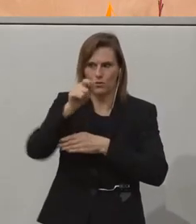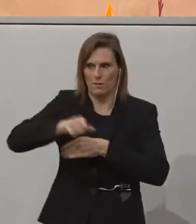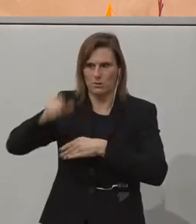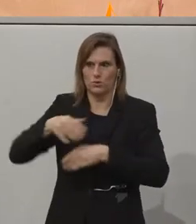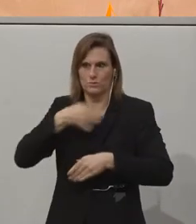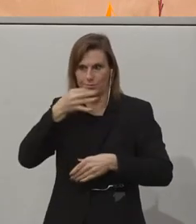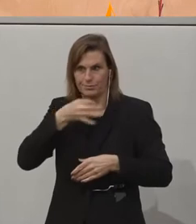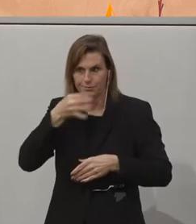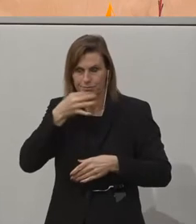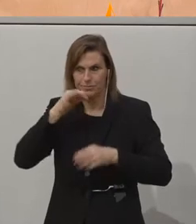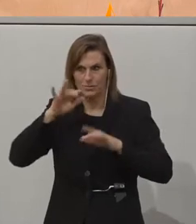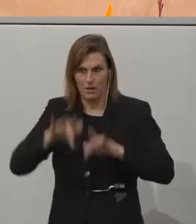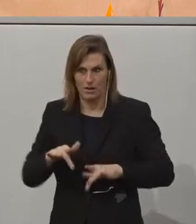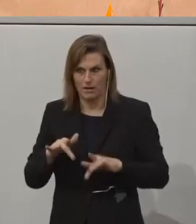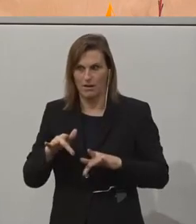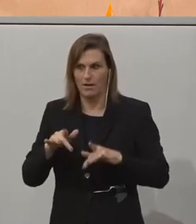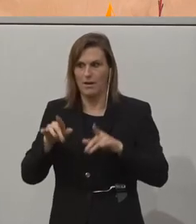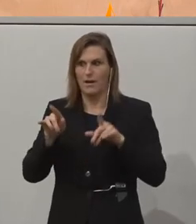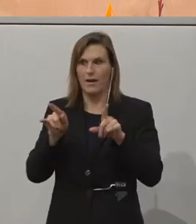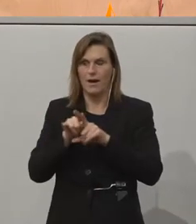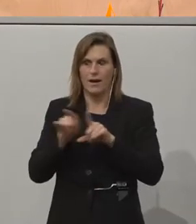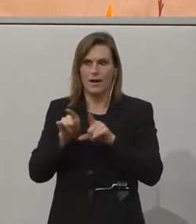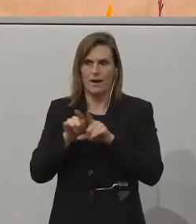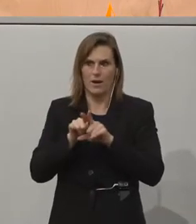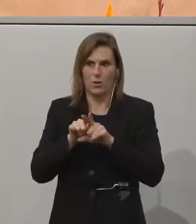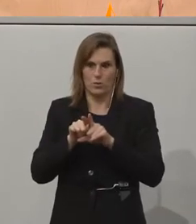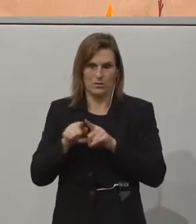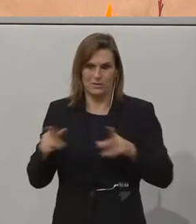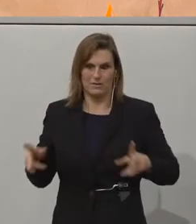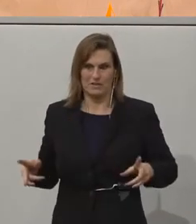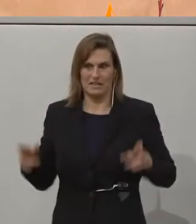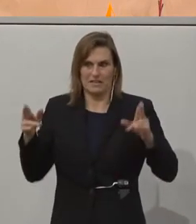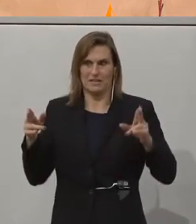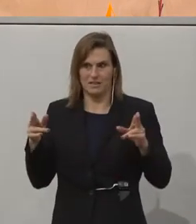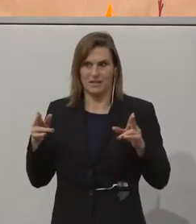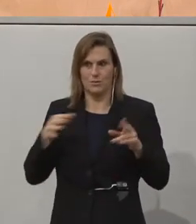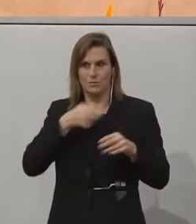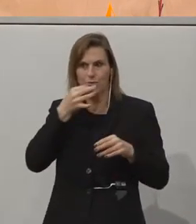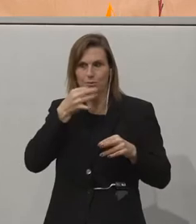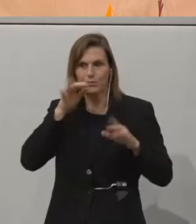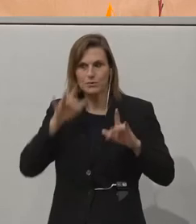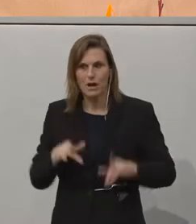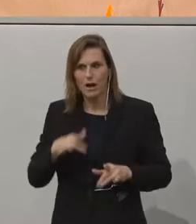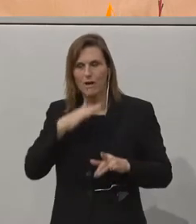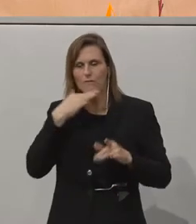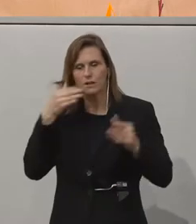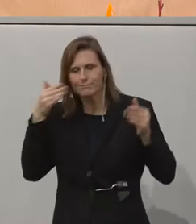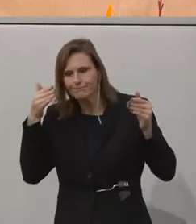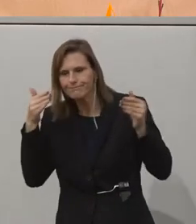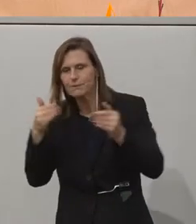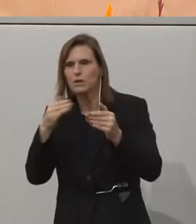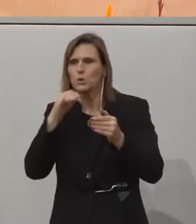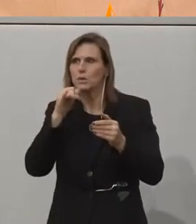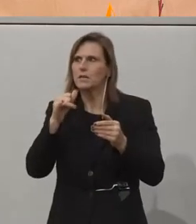werden wir hier auch innerhalb dieser Frist zu uns sprechen. Und wir gehen davon aus, dass wir nicht wie in der